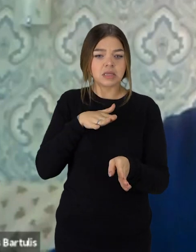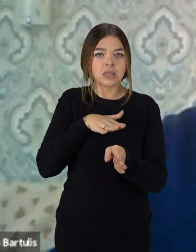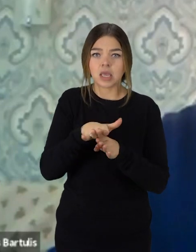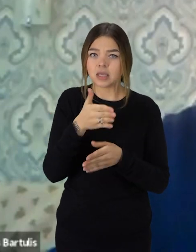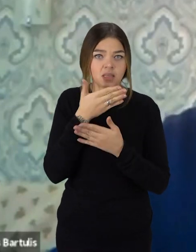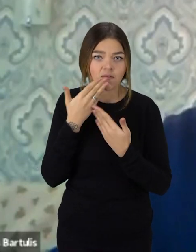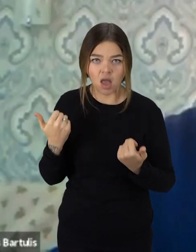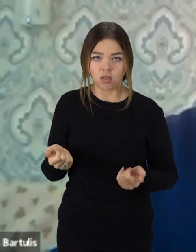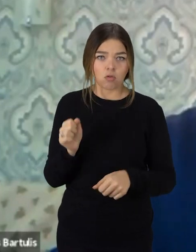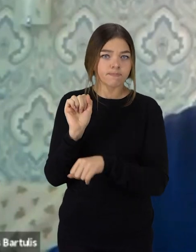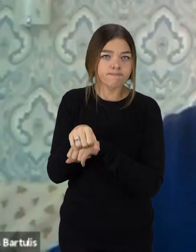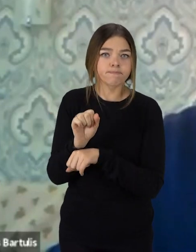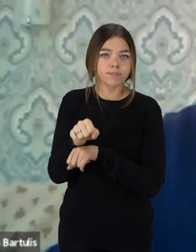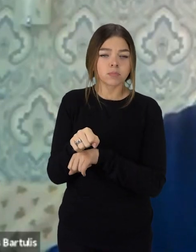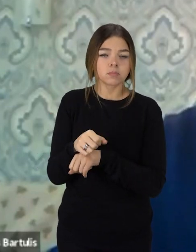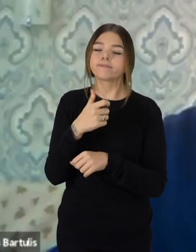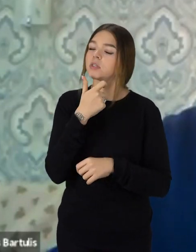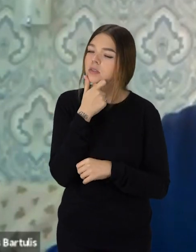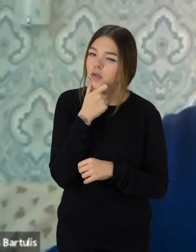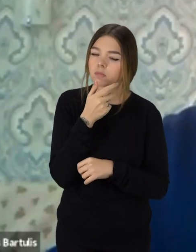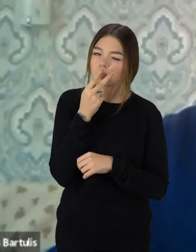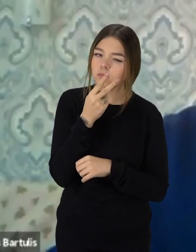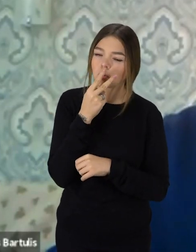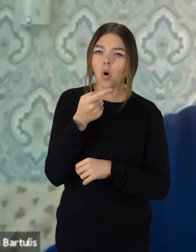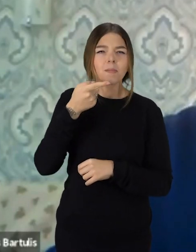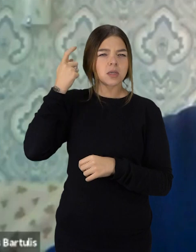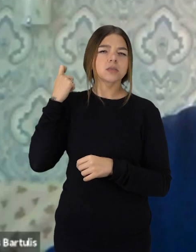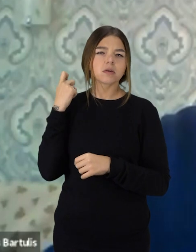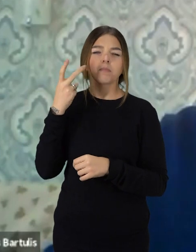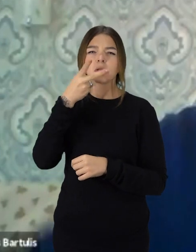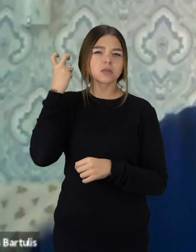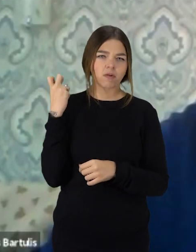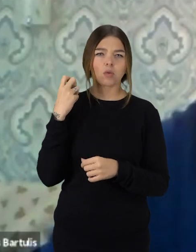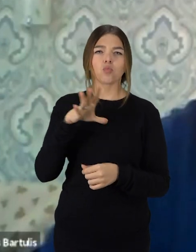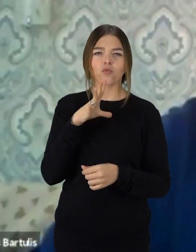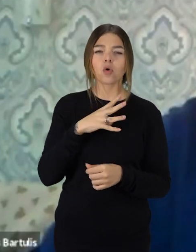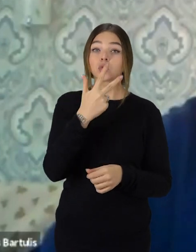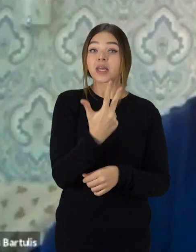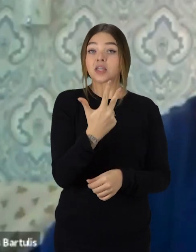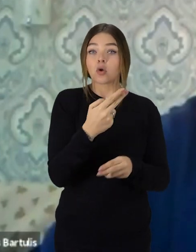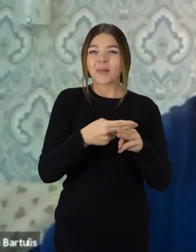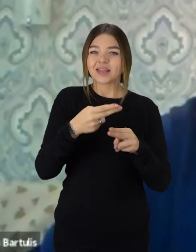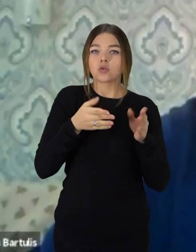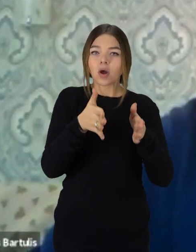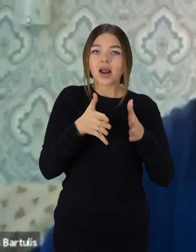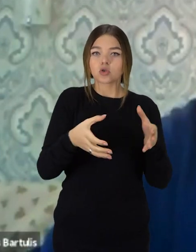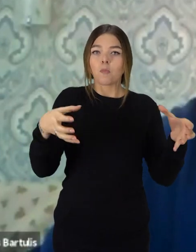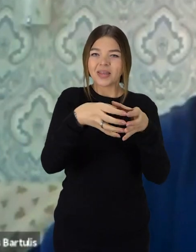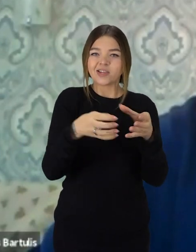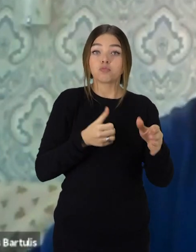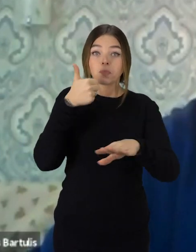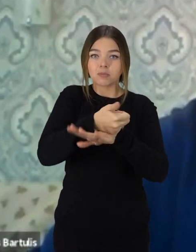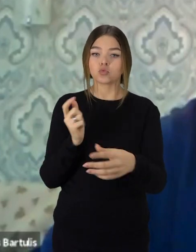jau tikrai stebina. Aš porą savaičių aš pat buvau susitikęs su trečiotų medalinio garažo bendrijos